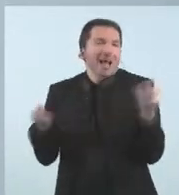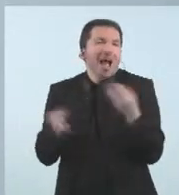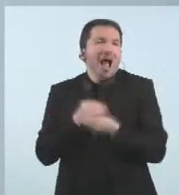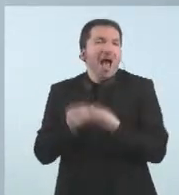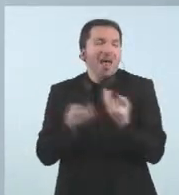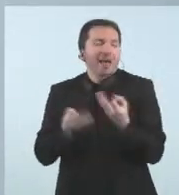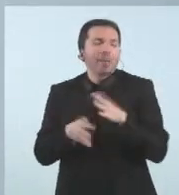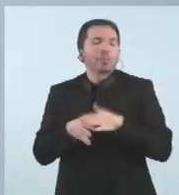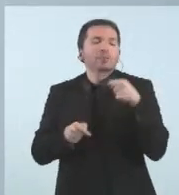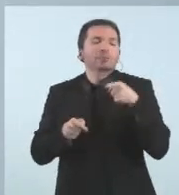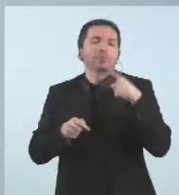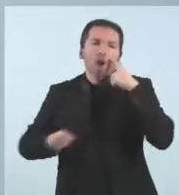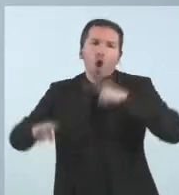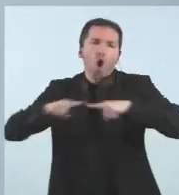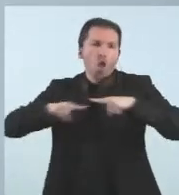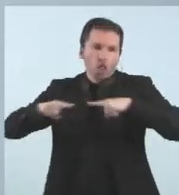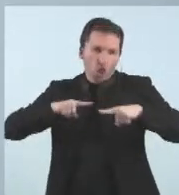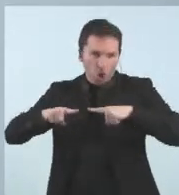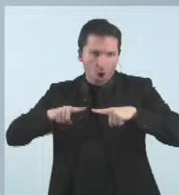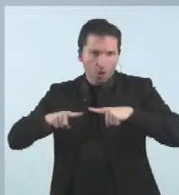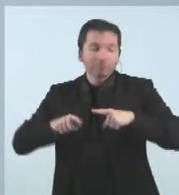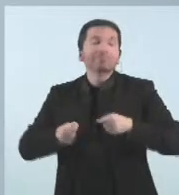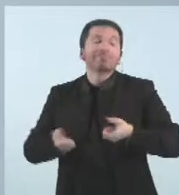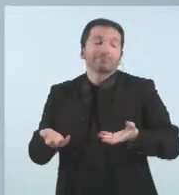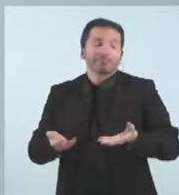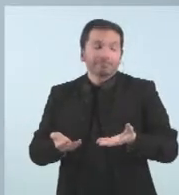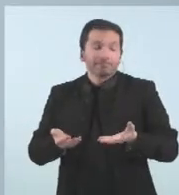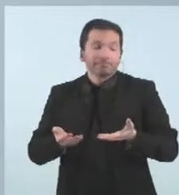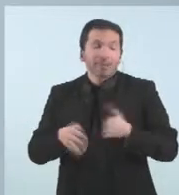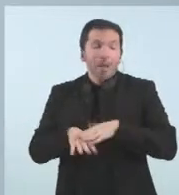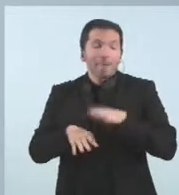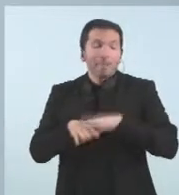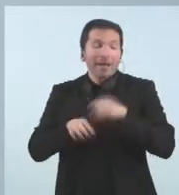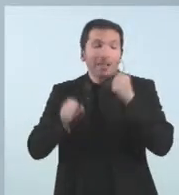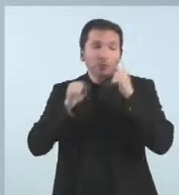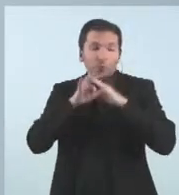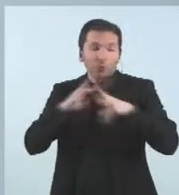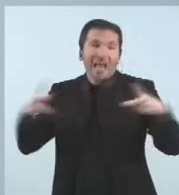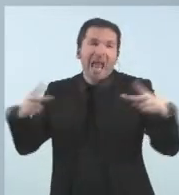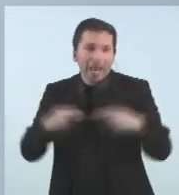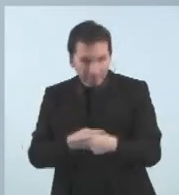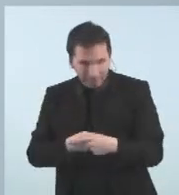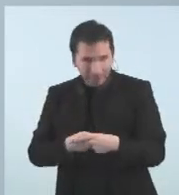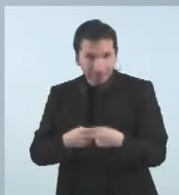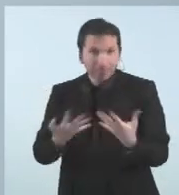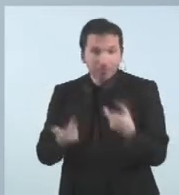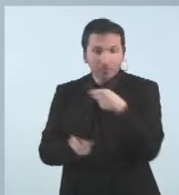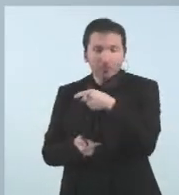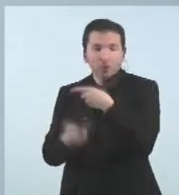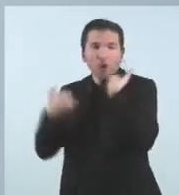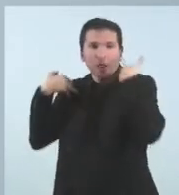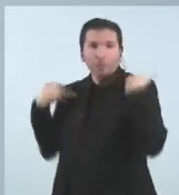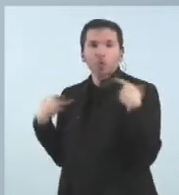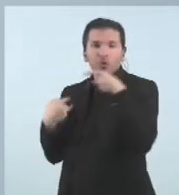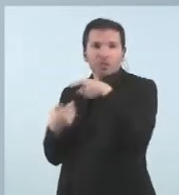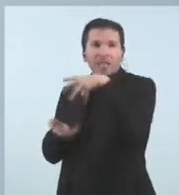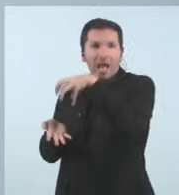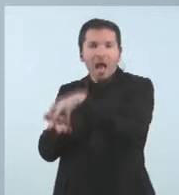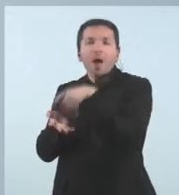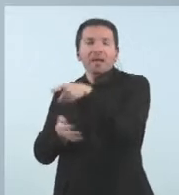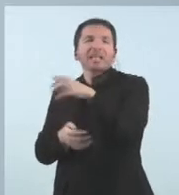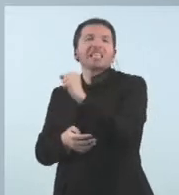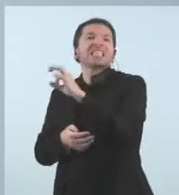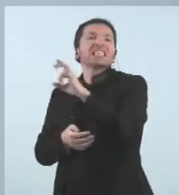'extengui i, per tant, en aquest sentit, el propi SAS, que és el responsable del cedre, enviarà una carta